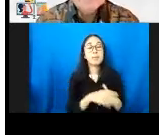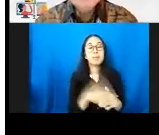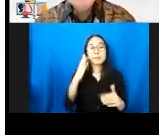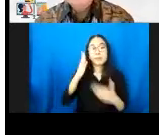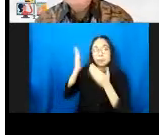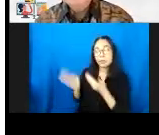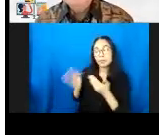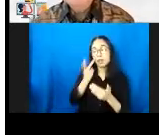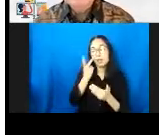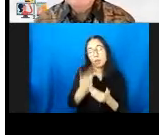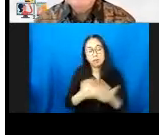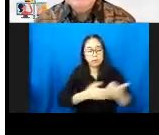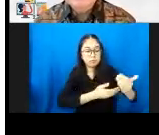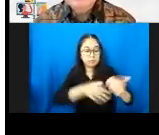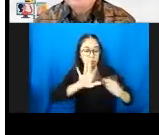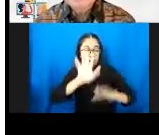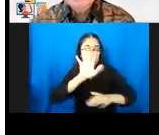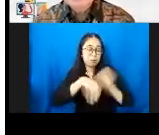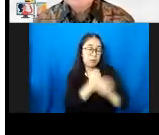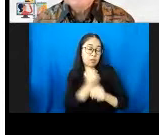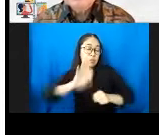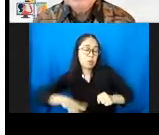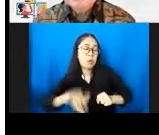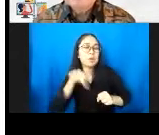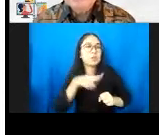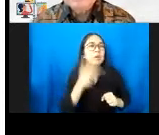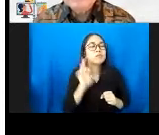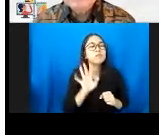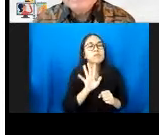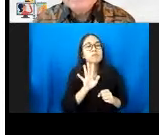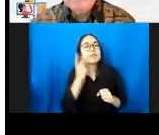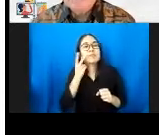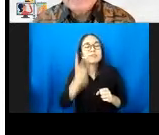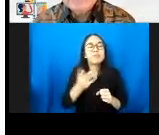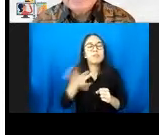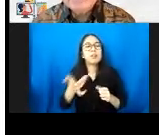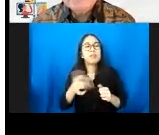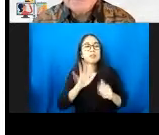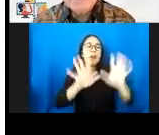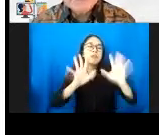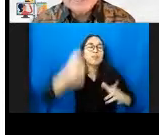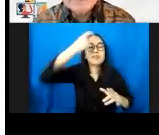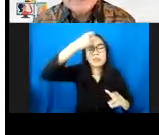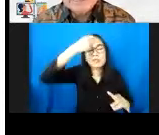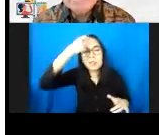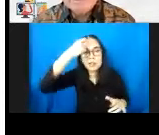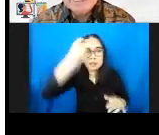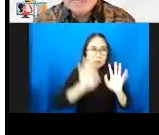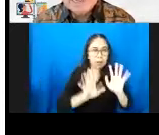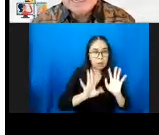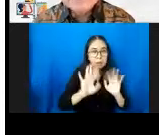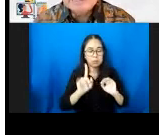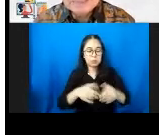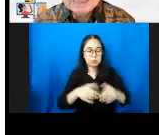oleh berbagai penyakit. Kalau kita lihat, balita ini mulai dari bayi lahir dengan